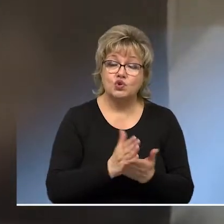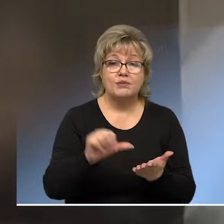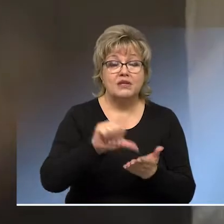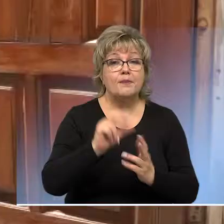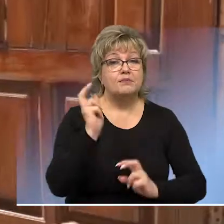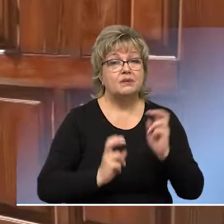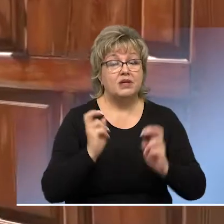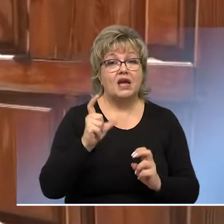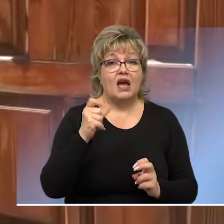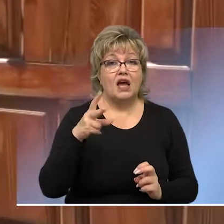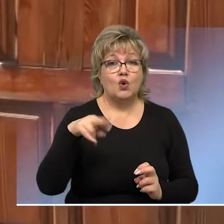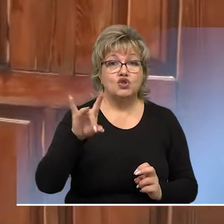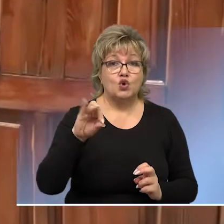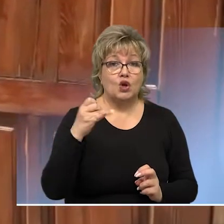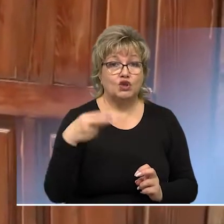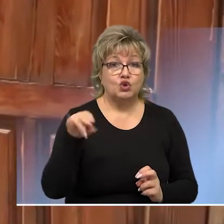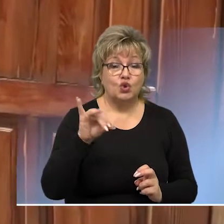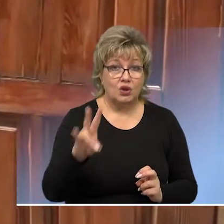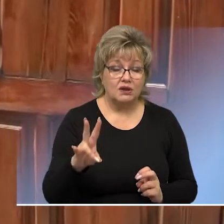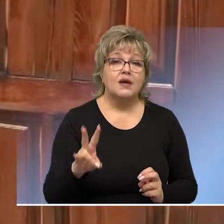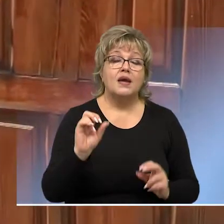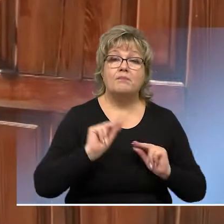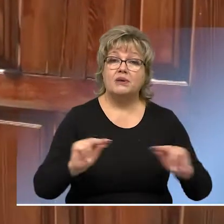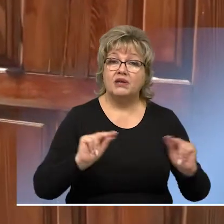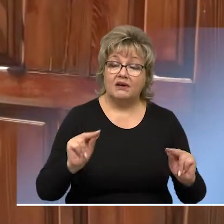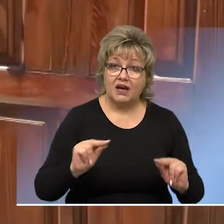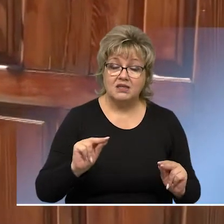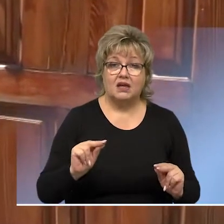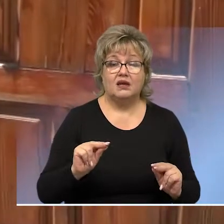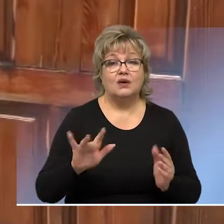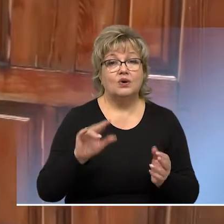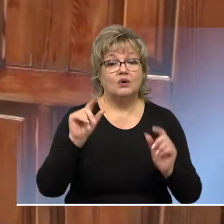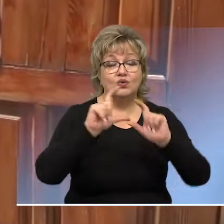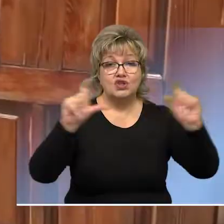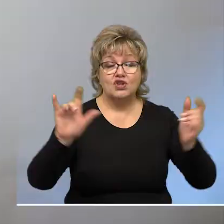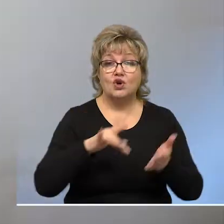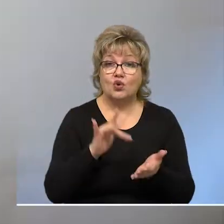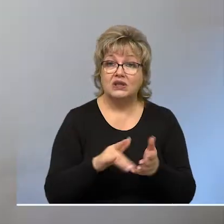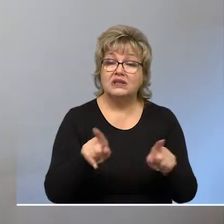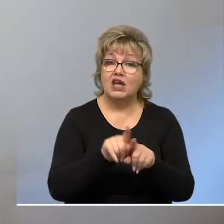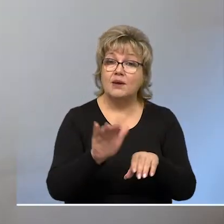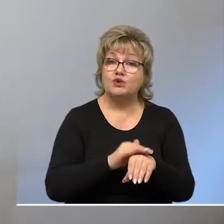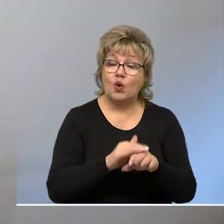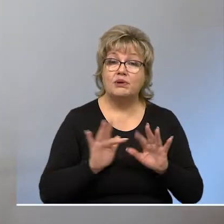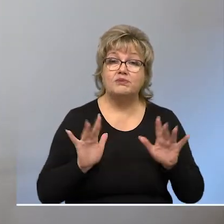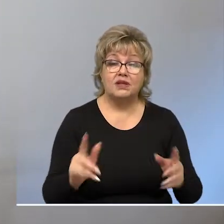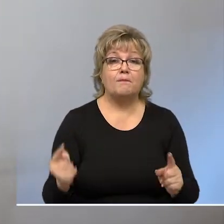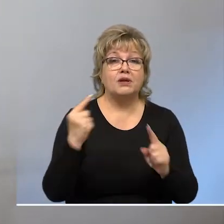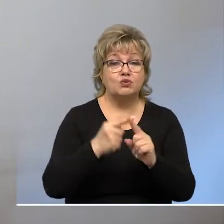служб, представители предприятия «Экостройдон», преподаватели образовательных учреждений города. Вот к таким добрым делам